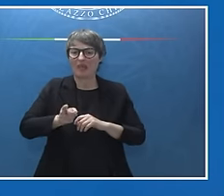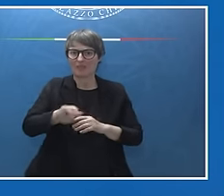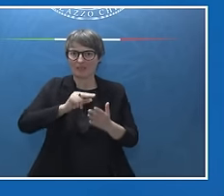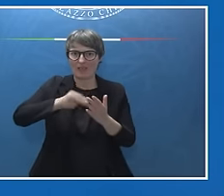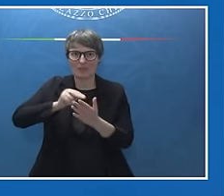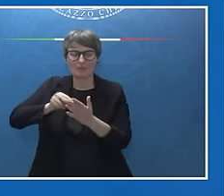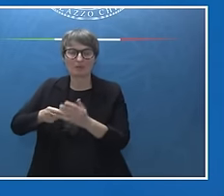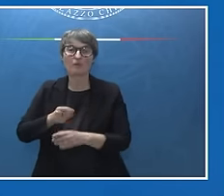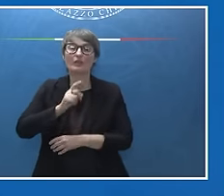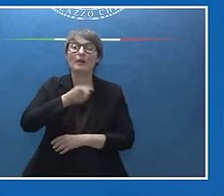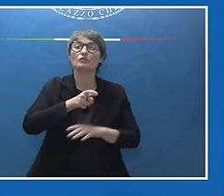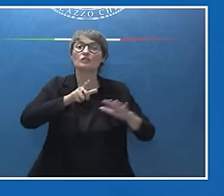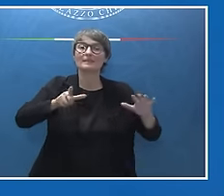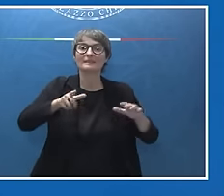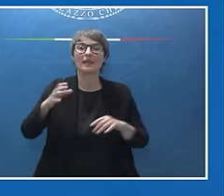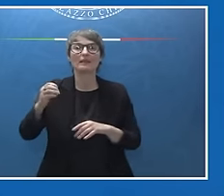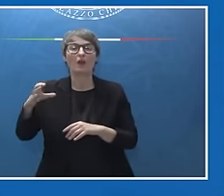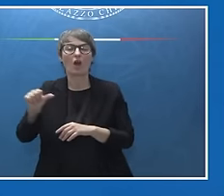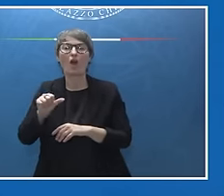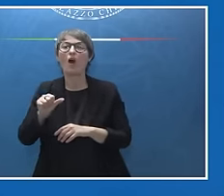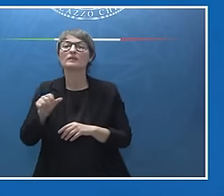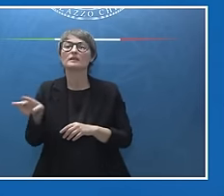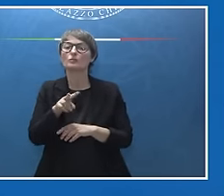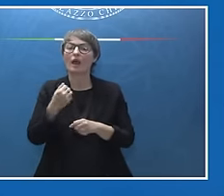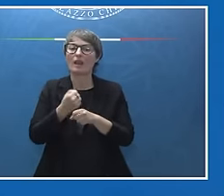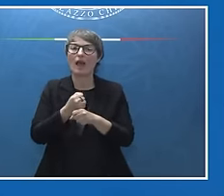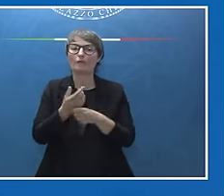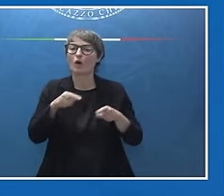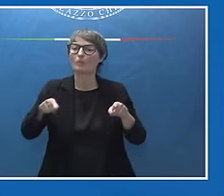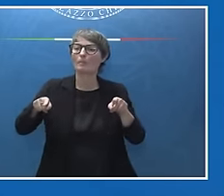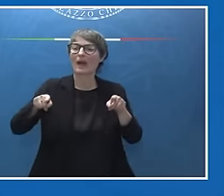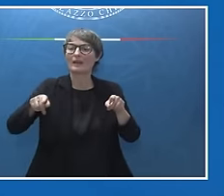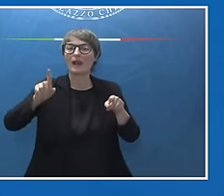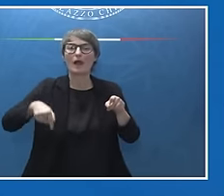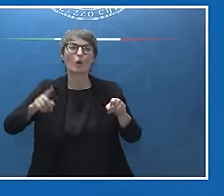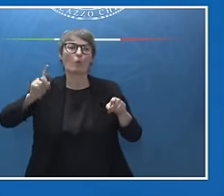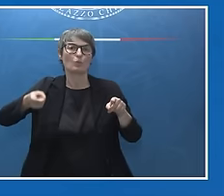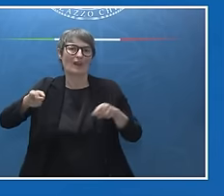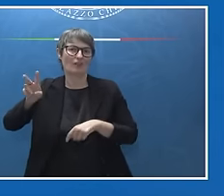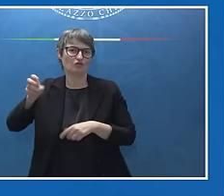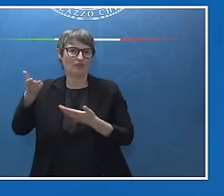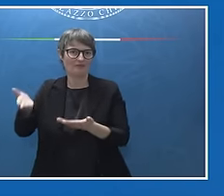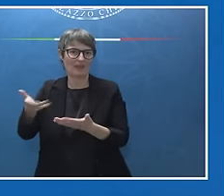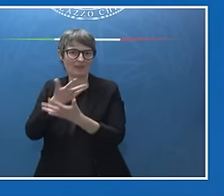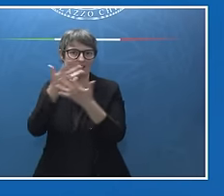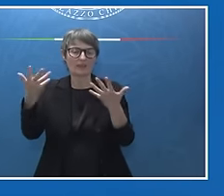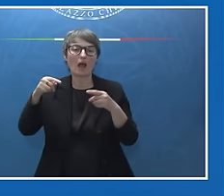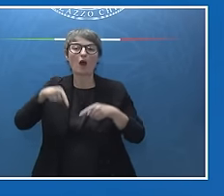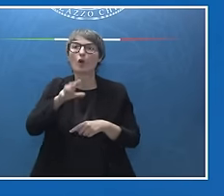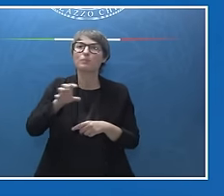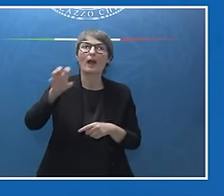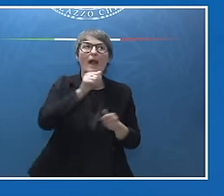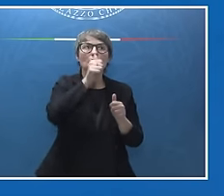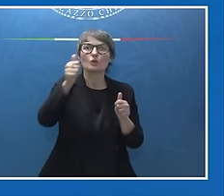lavorato in parallelo ovviamente anche con il G20. Tocca adesso agli Stati esprimere la volontà politica di aderire. Quella dell'Italia